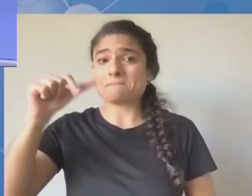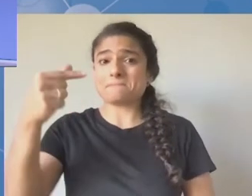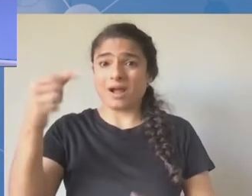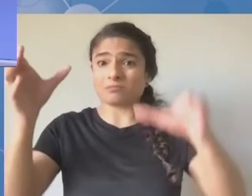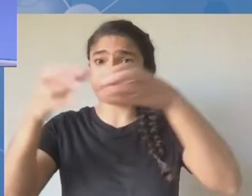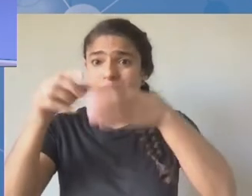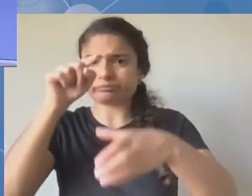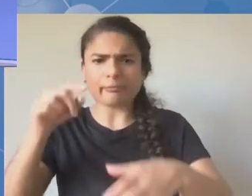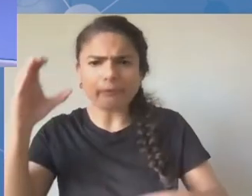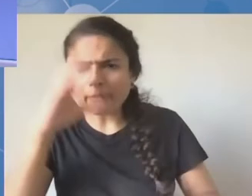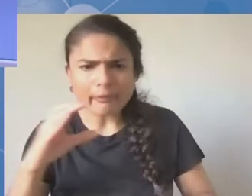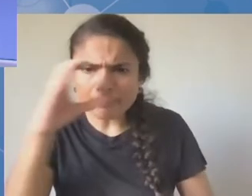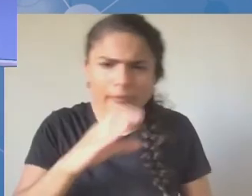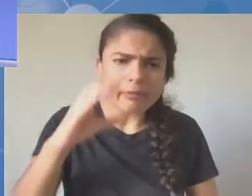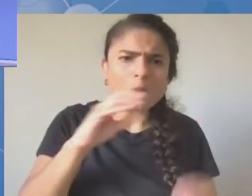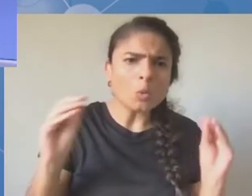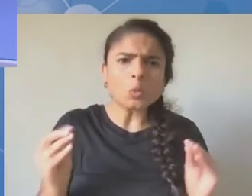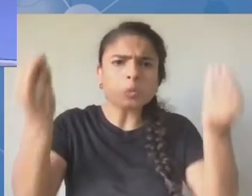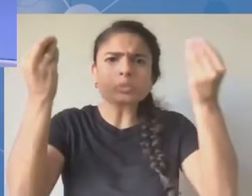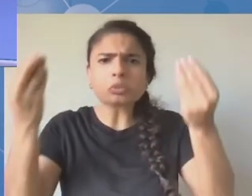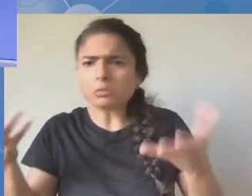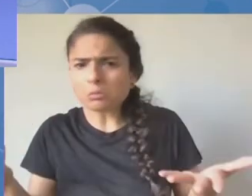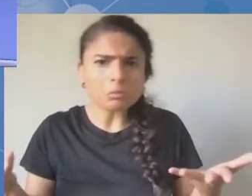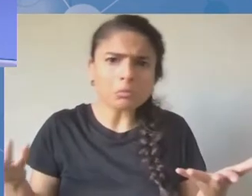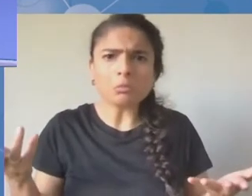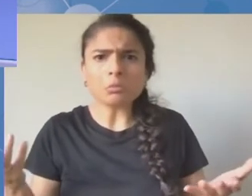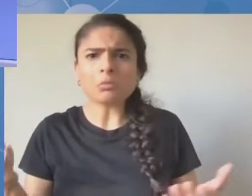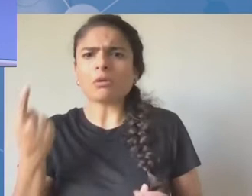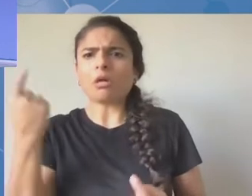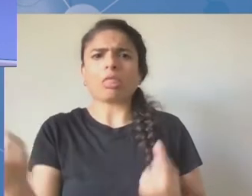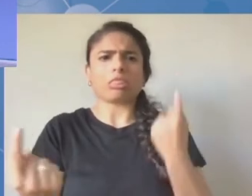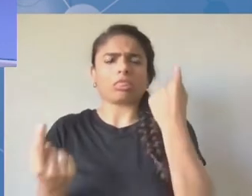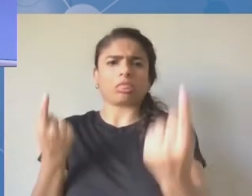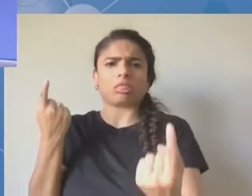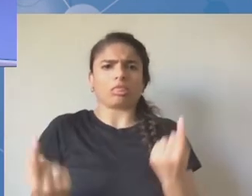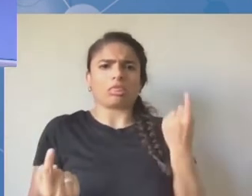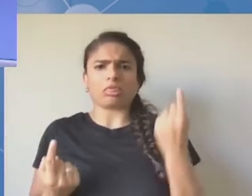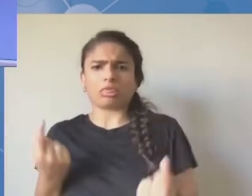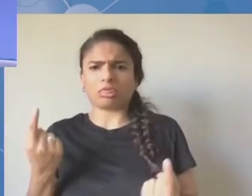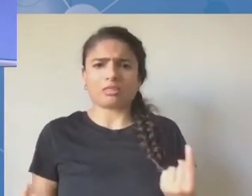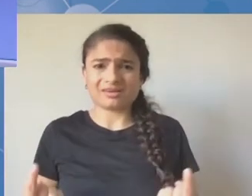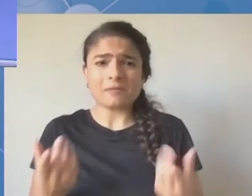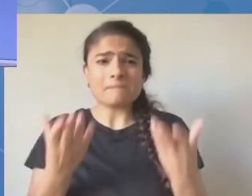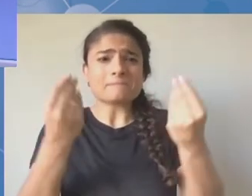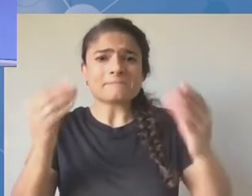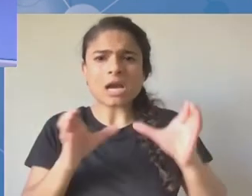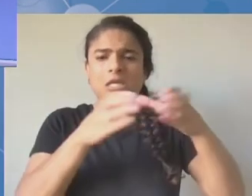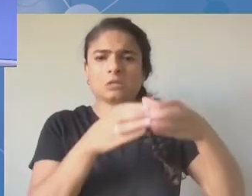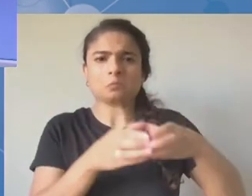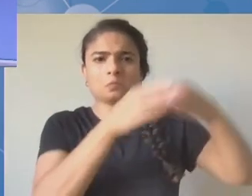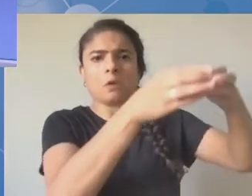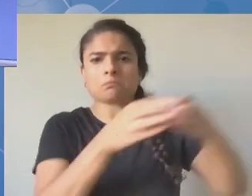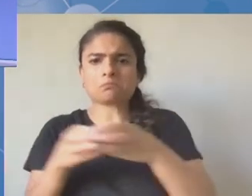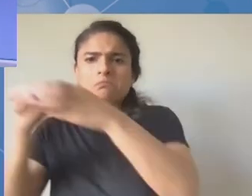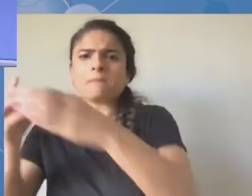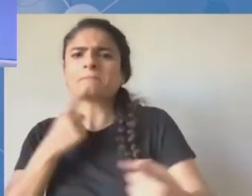A więc na przykład na tych sesjach plenarnych czy w obradach wielostronnej grupy doradczej nie było głosu ludzi młodych.